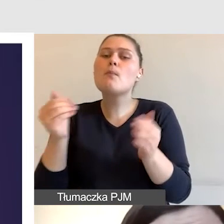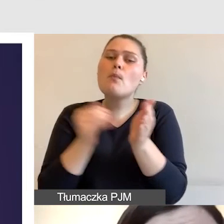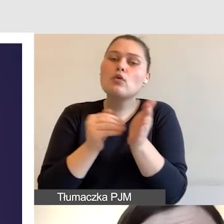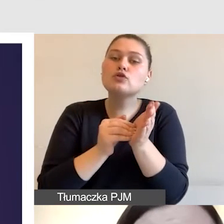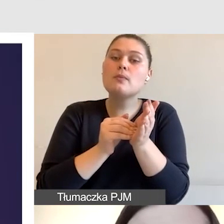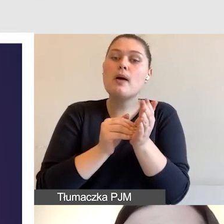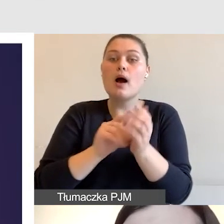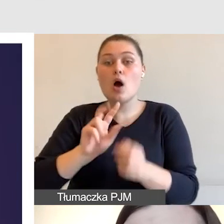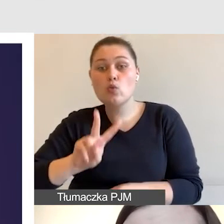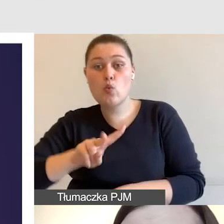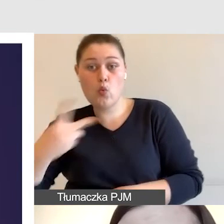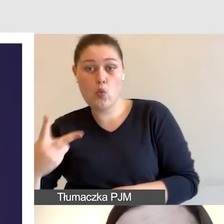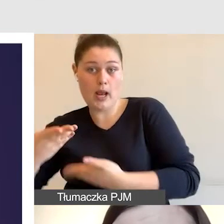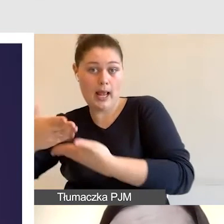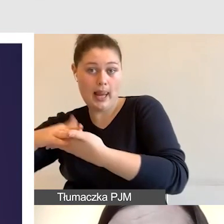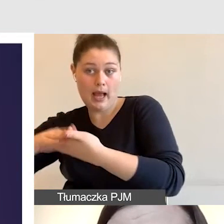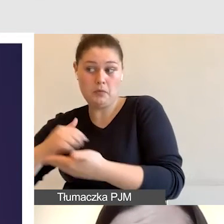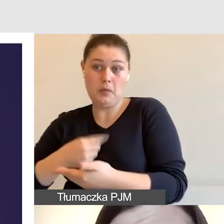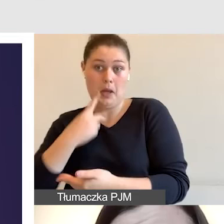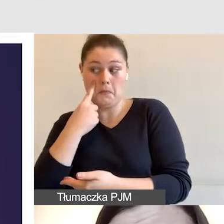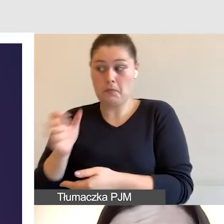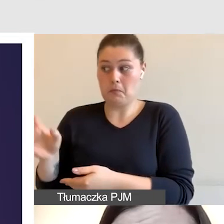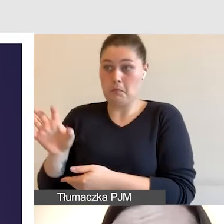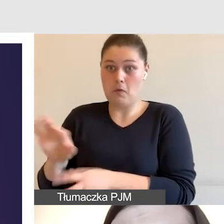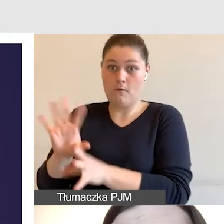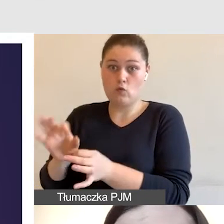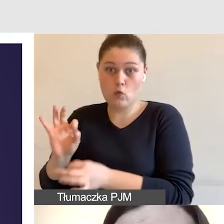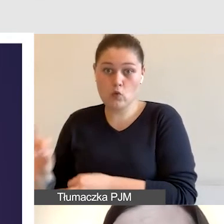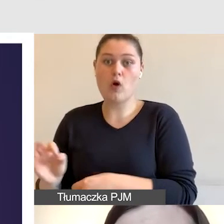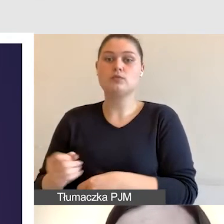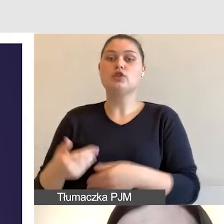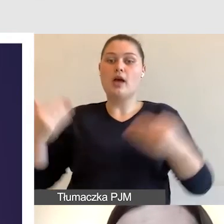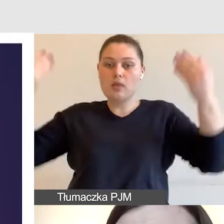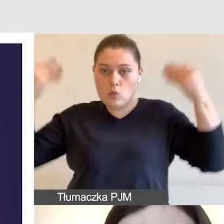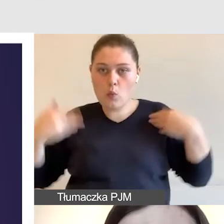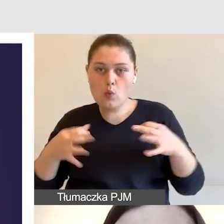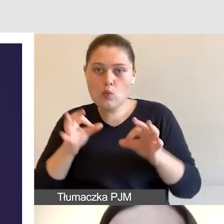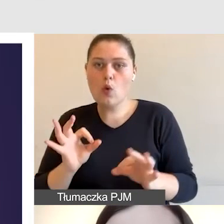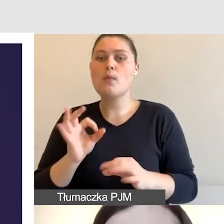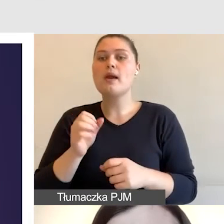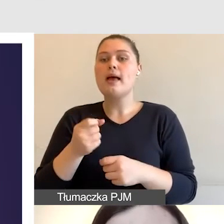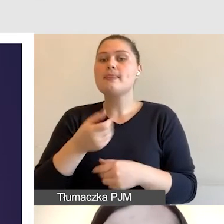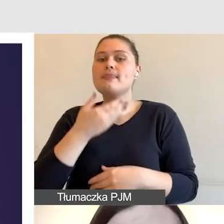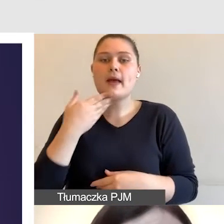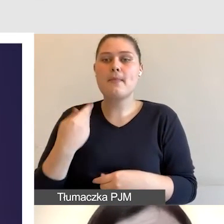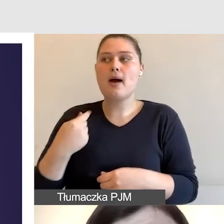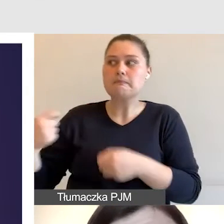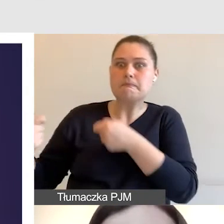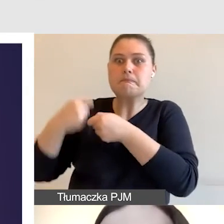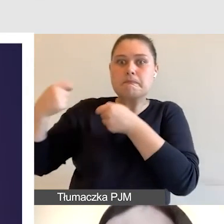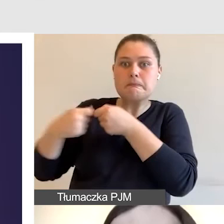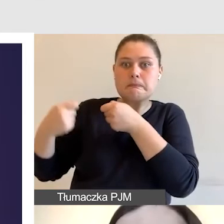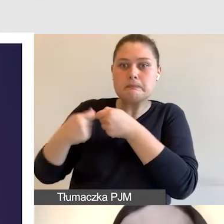dobre tło z tyłu, nic, co by nas rozpraszało w tle. Jeśli mamy jakieś dodatkowe elementy, w których nie